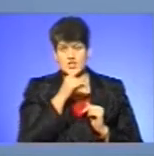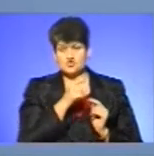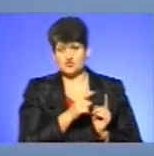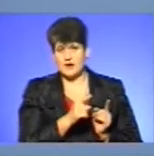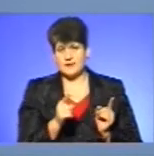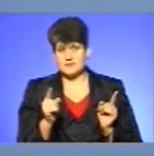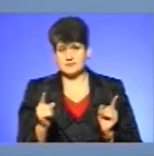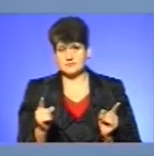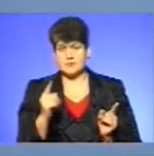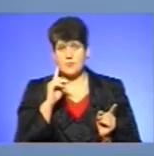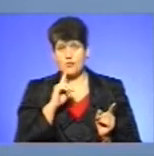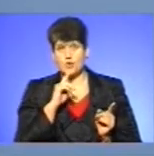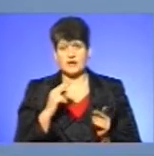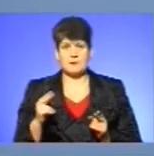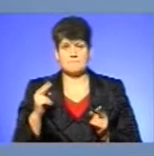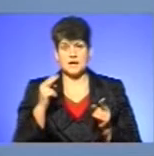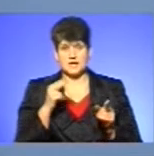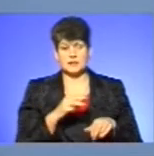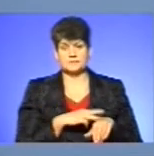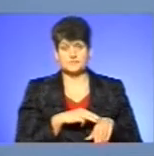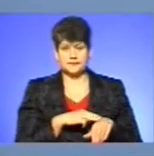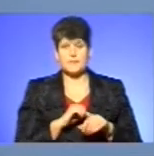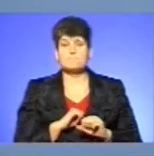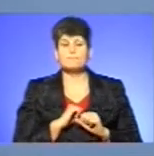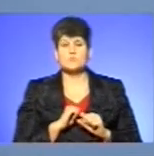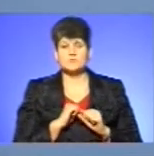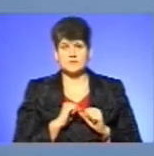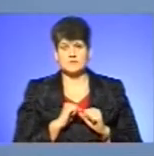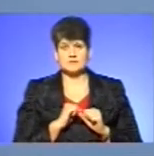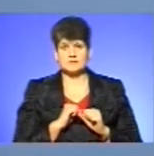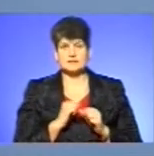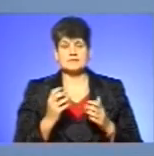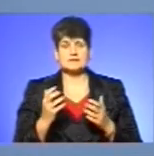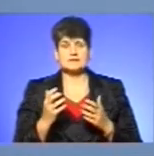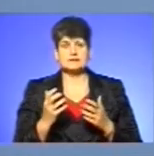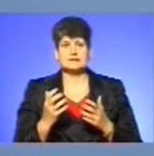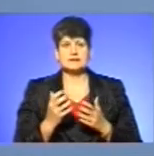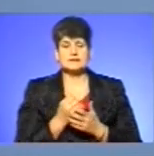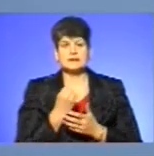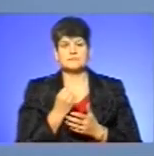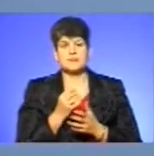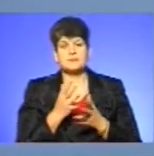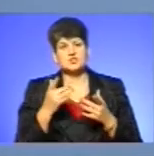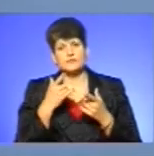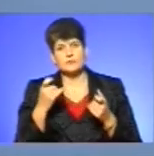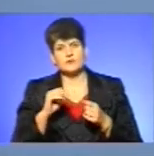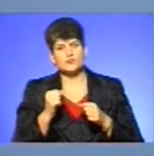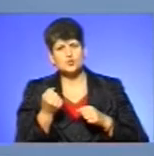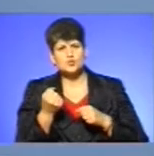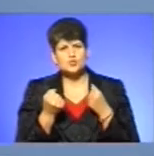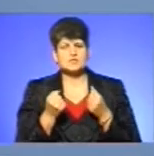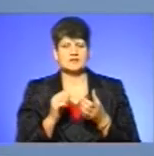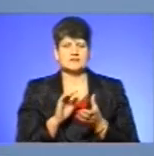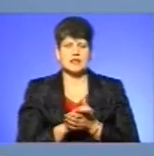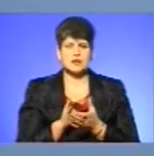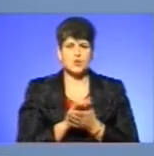прибуде до цих батьків, постаратися встановити чим більше інформації по друзів, знайомих, соціальні мережі,